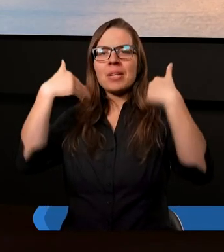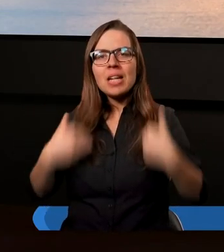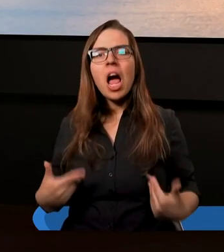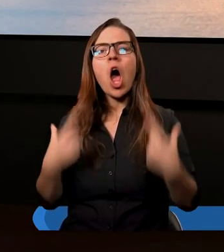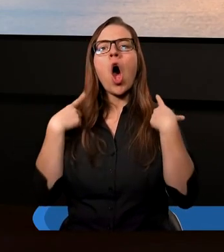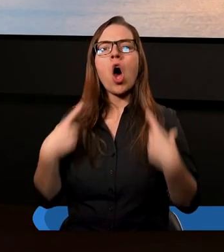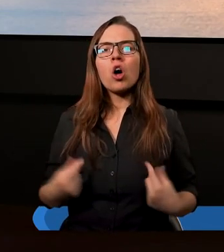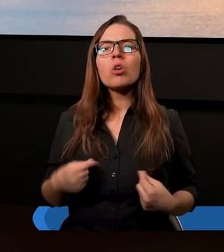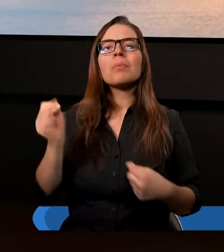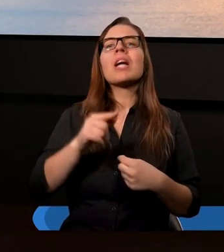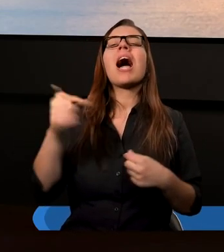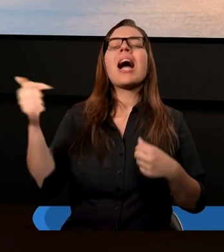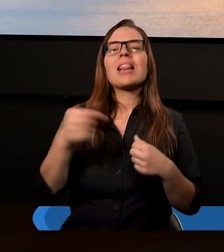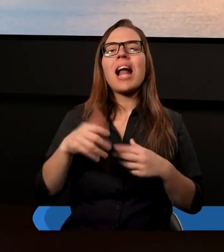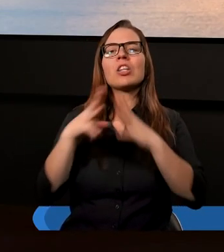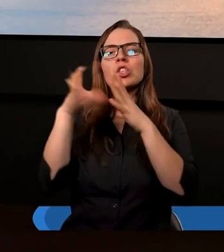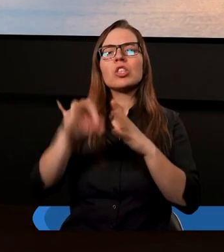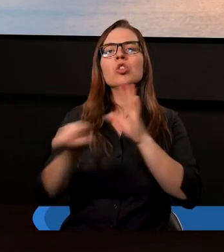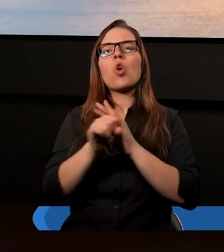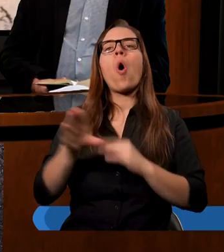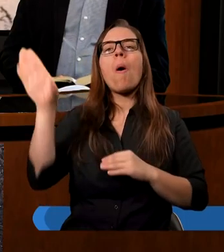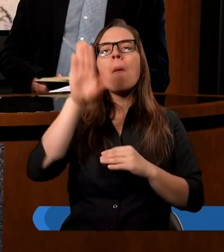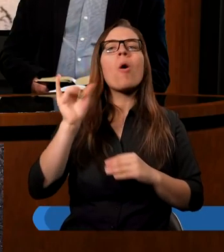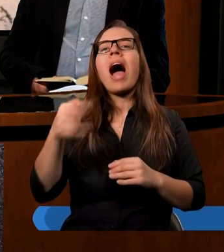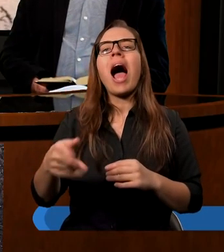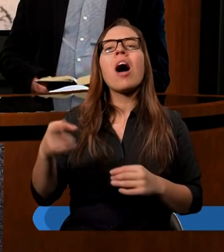dziesięcina należy do Boga. Jak ja to rozumiem?